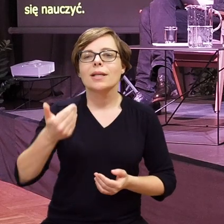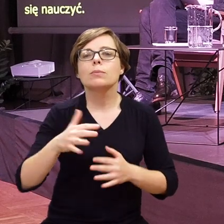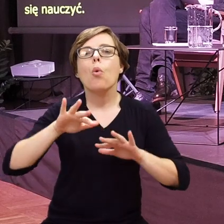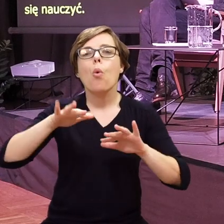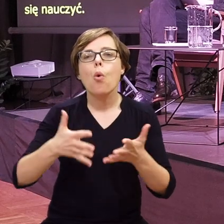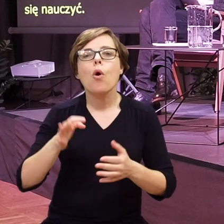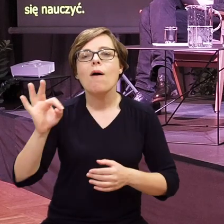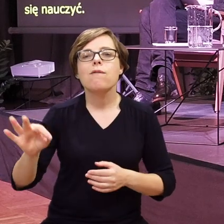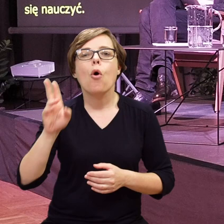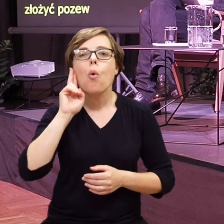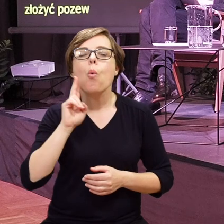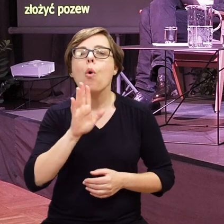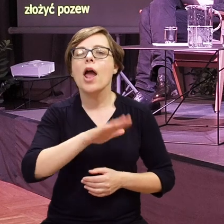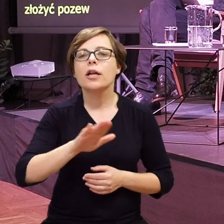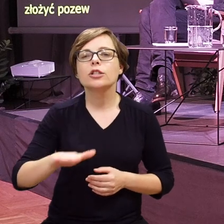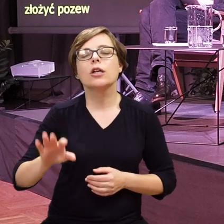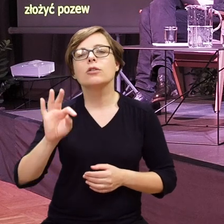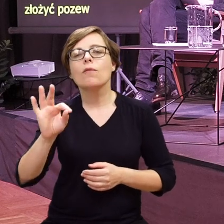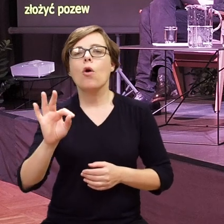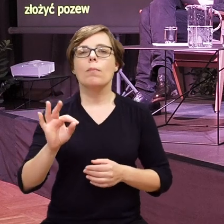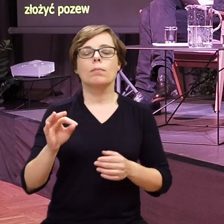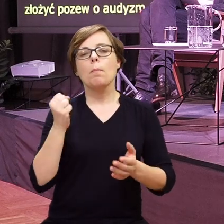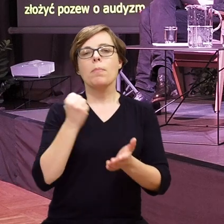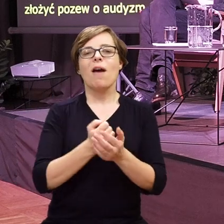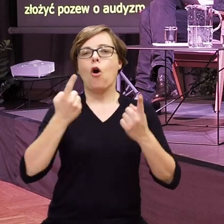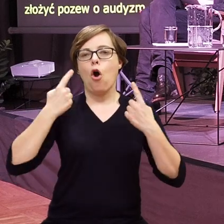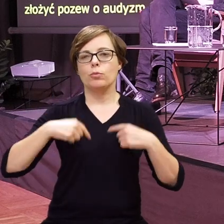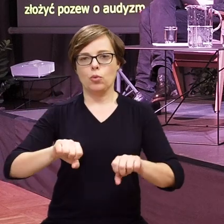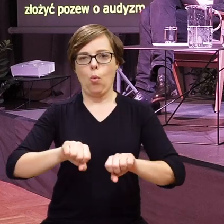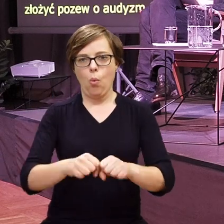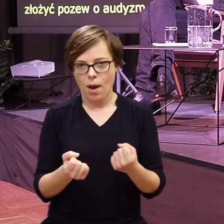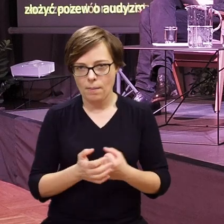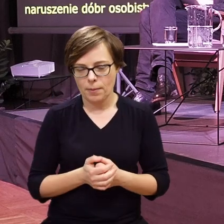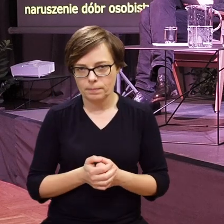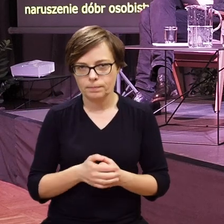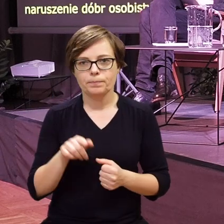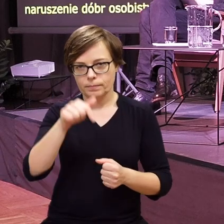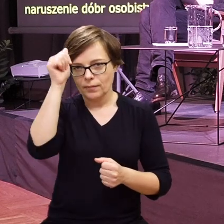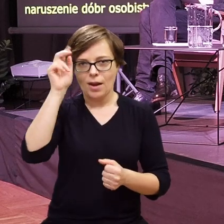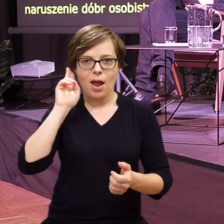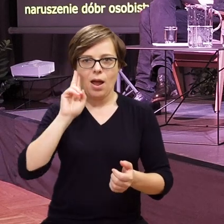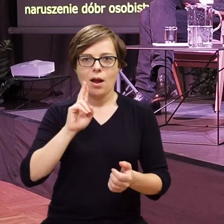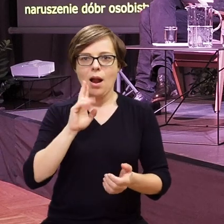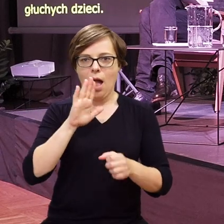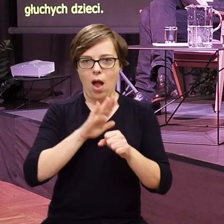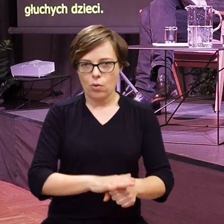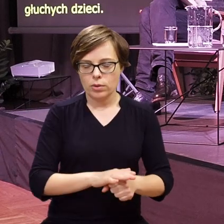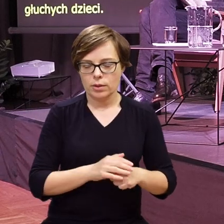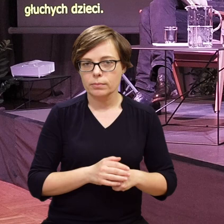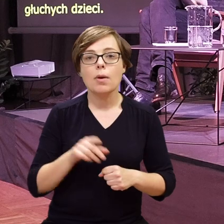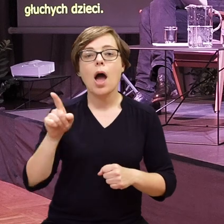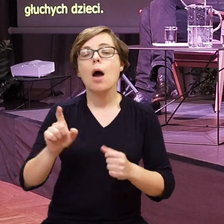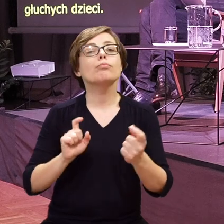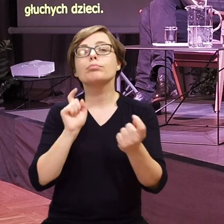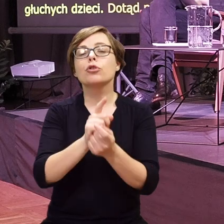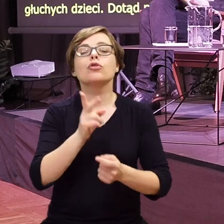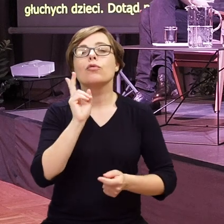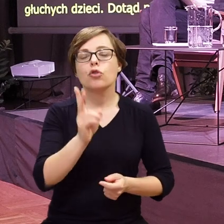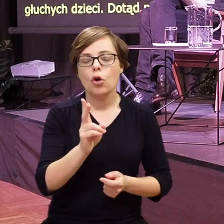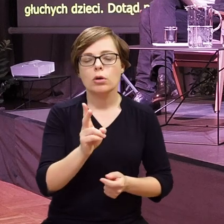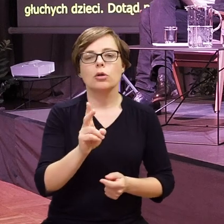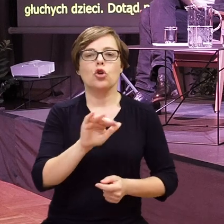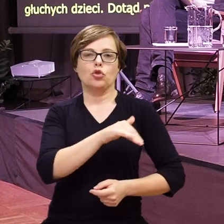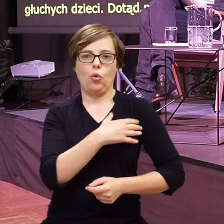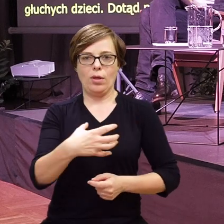osobistych ich głuchych dzieci. Dotąd nikt w Polsce tego nie zrobił. Zamierzali oskarżyć o audyzm dyrekcję szkoły.